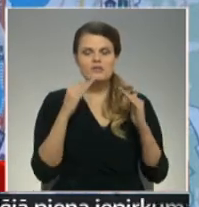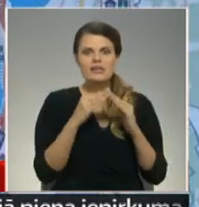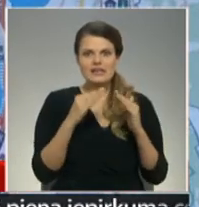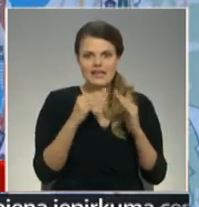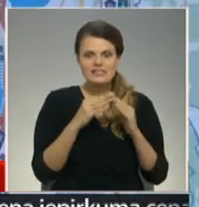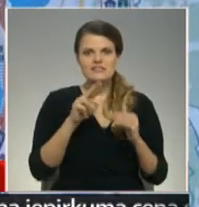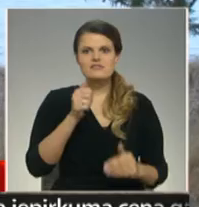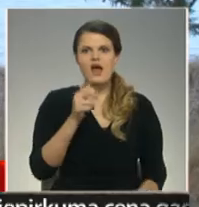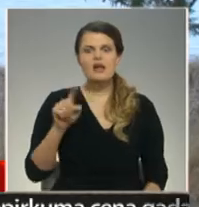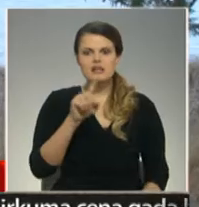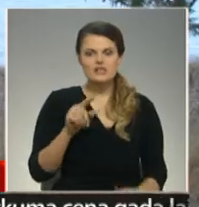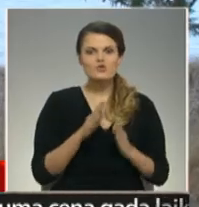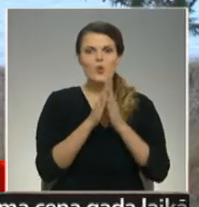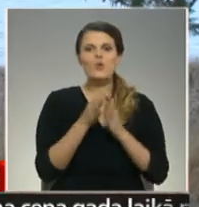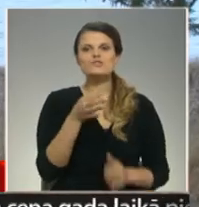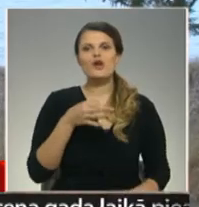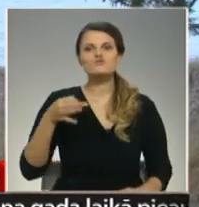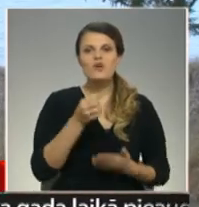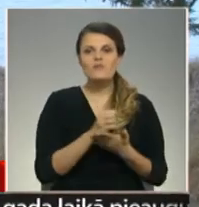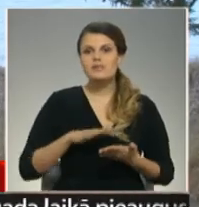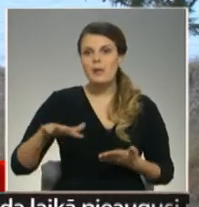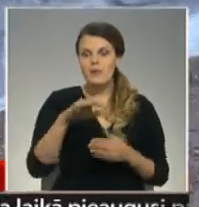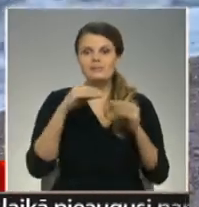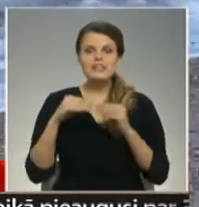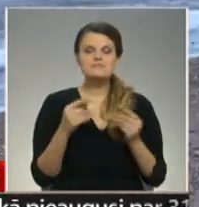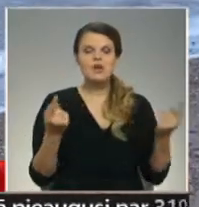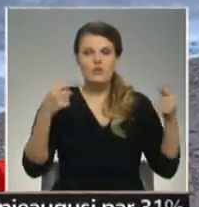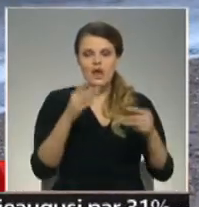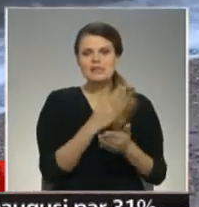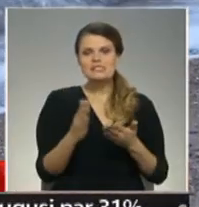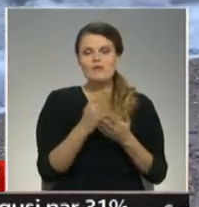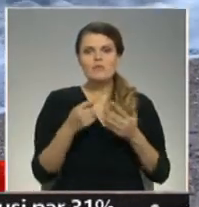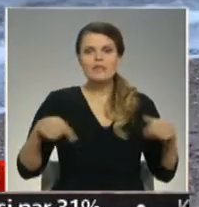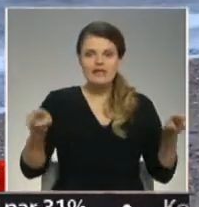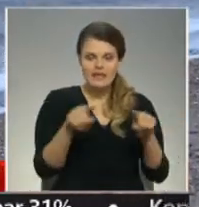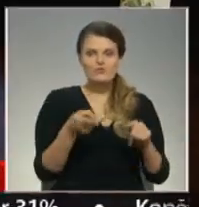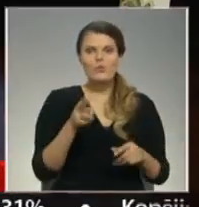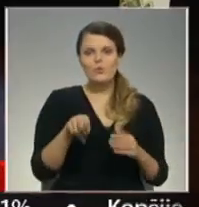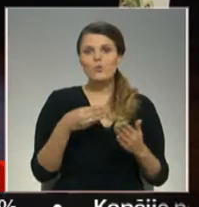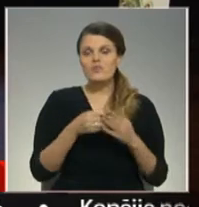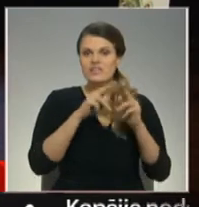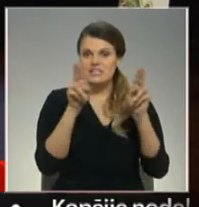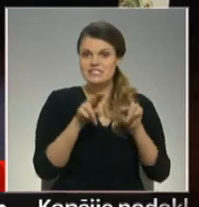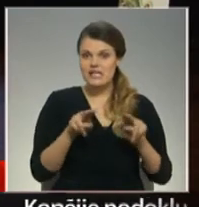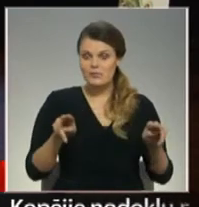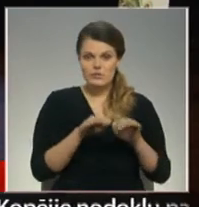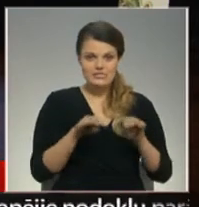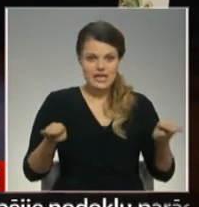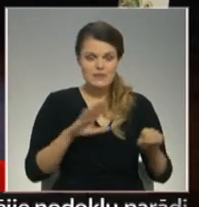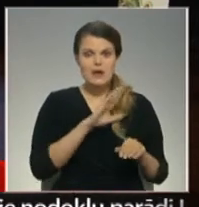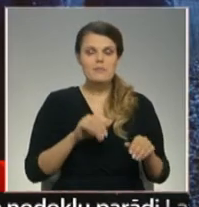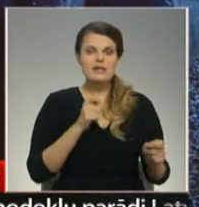dagdas un lūzas novudu pagasti. Daismit gadu laikā parka teritorija sāk kopta un novērtēta starptautiskā līmenī. Pēc parka administrācijas